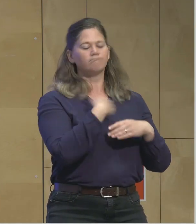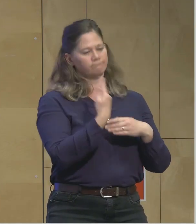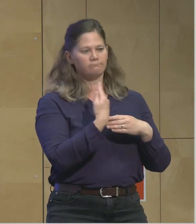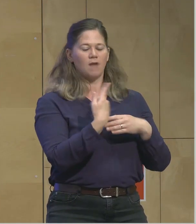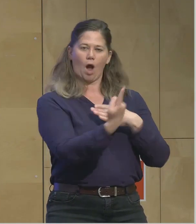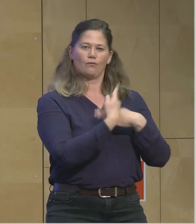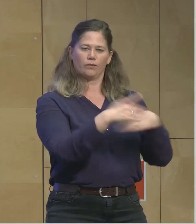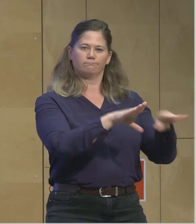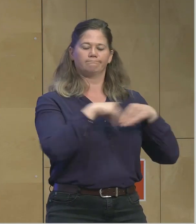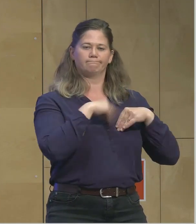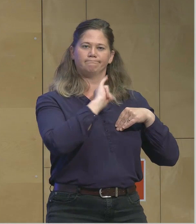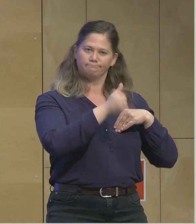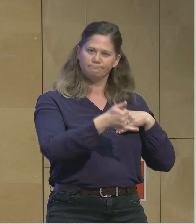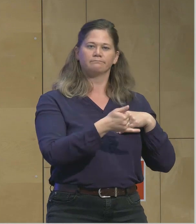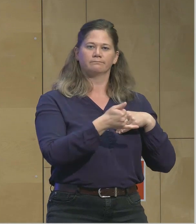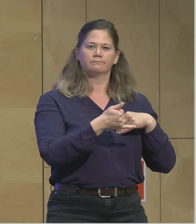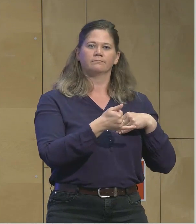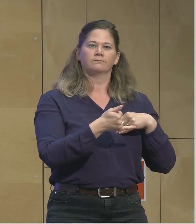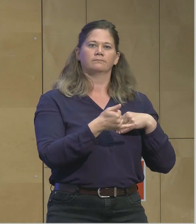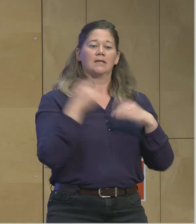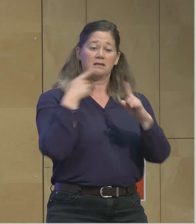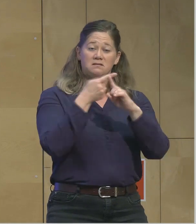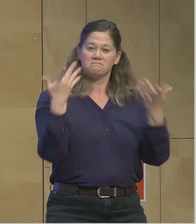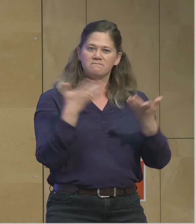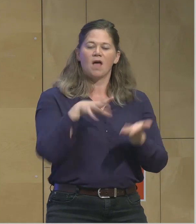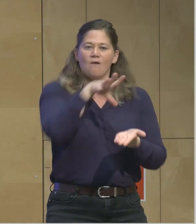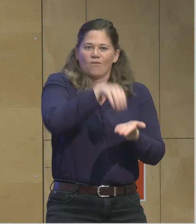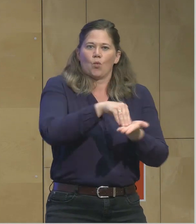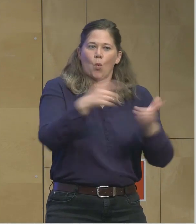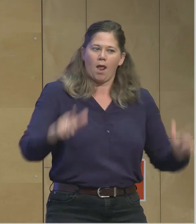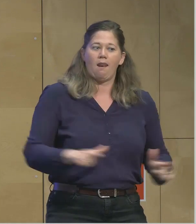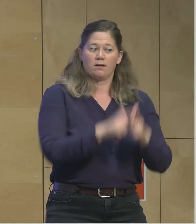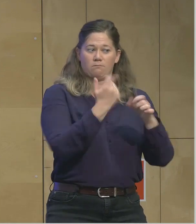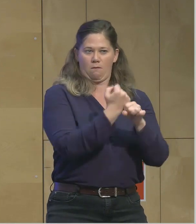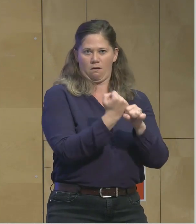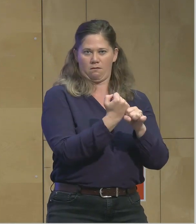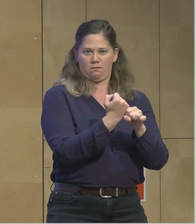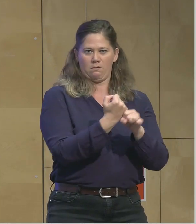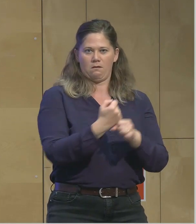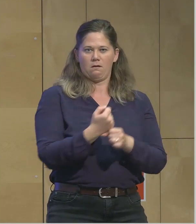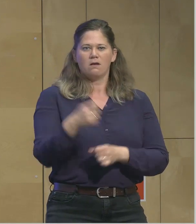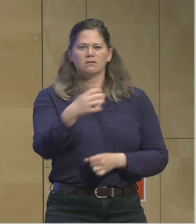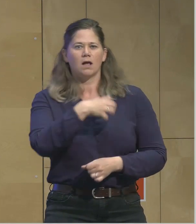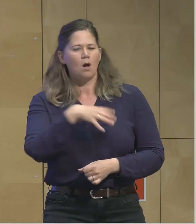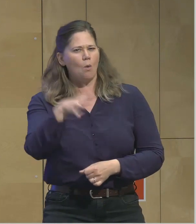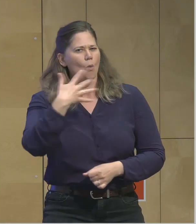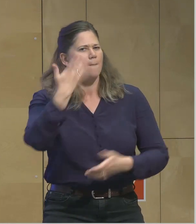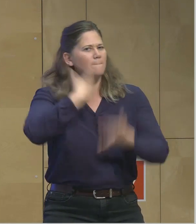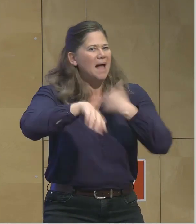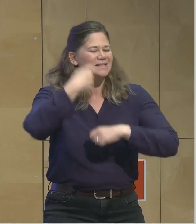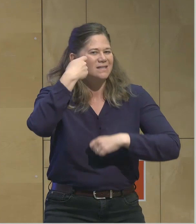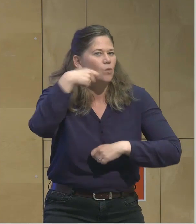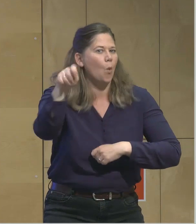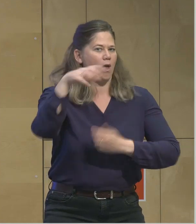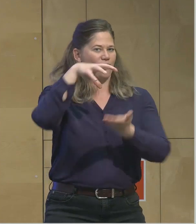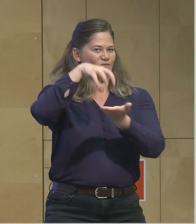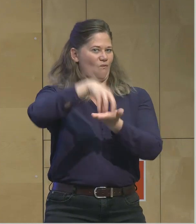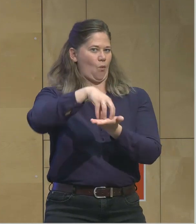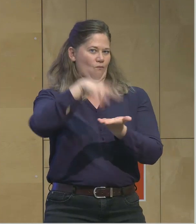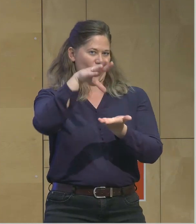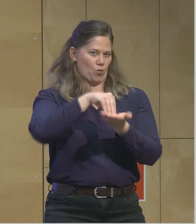einzutreten. Salzburg hat die teuersten Mieten in Österreich nirgendwo anders zahlt man so viel fürs Wohnen wie in Salzburg.